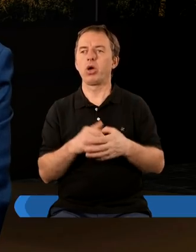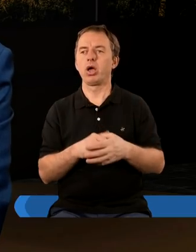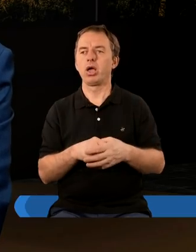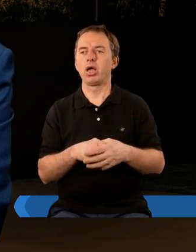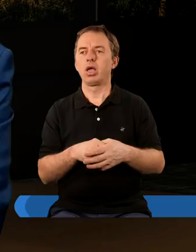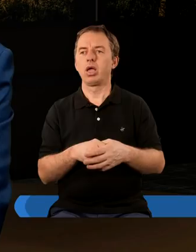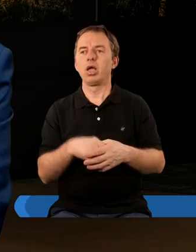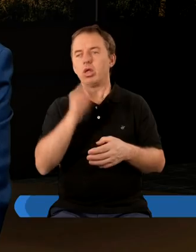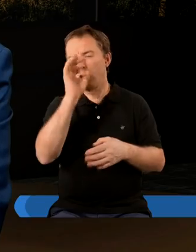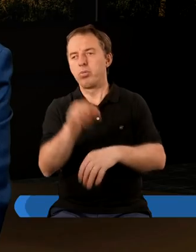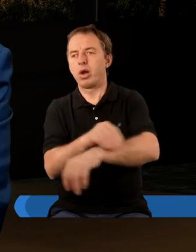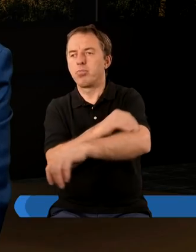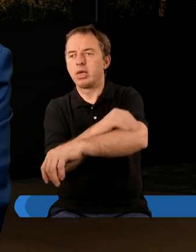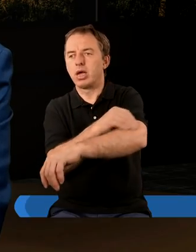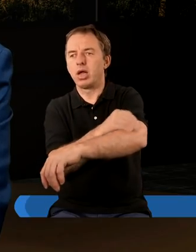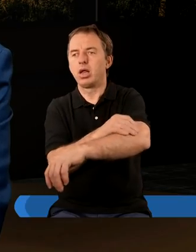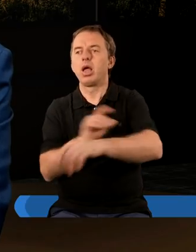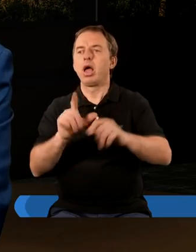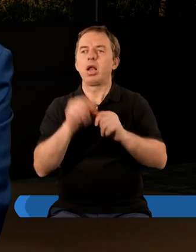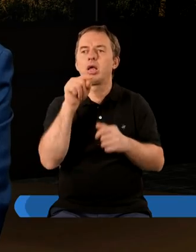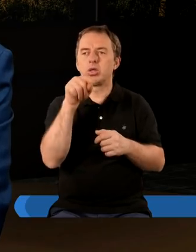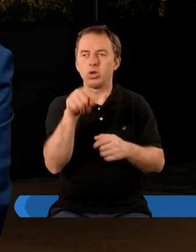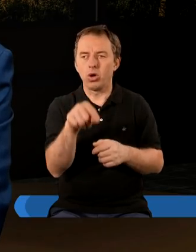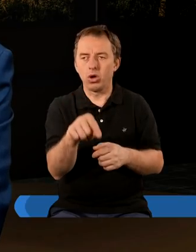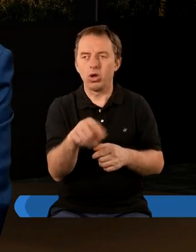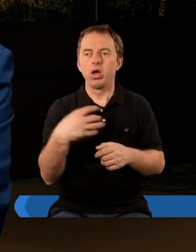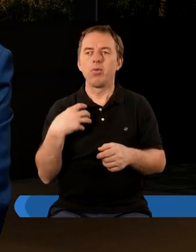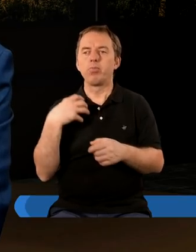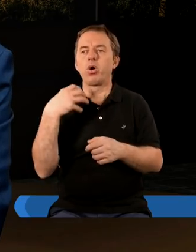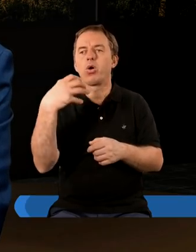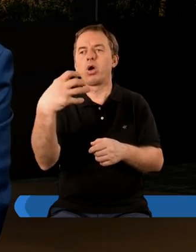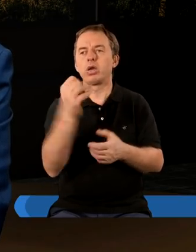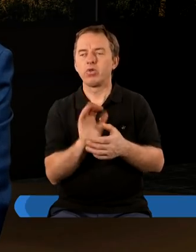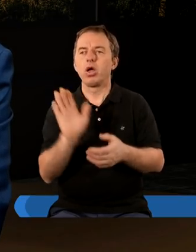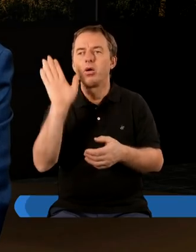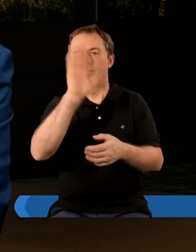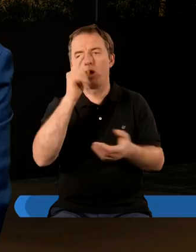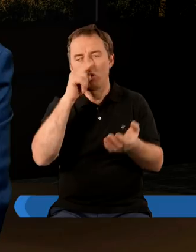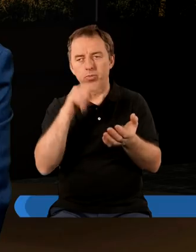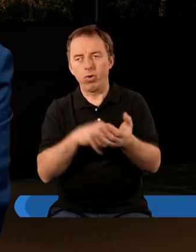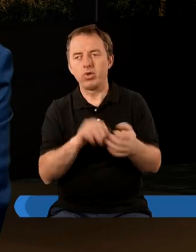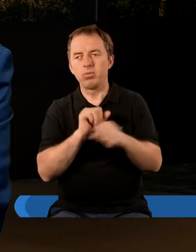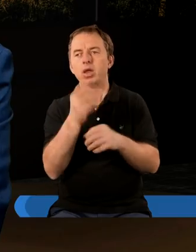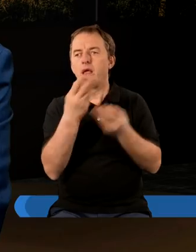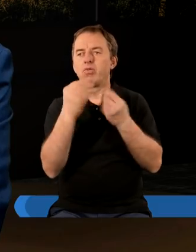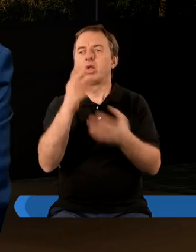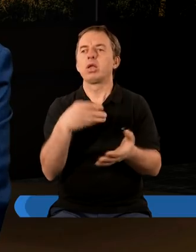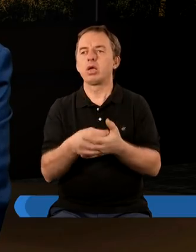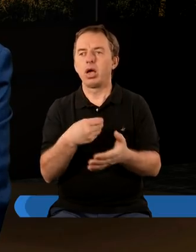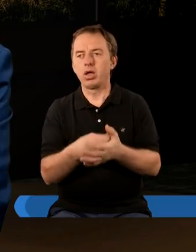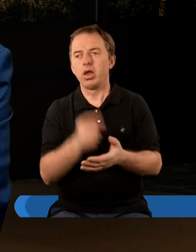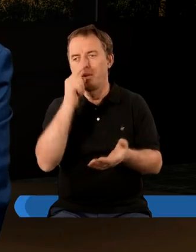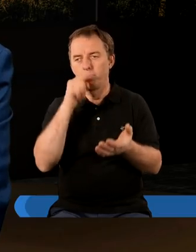dobra materialne ale to to bogactwo w Bogu powinno być największym